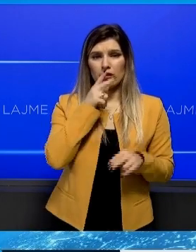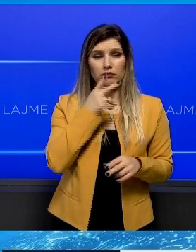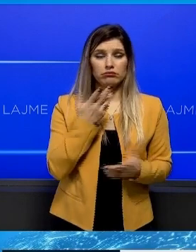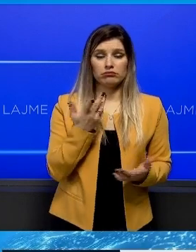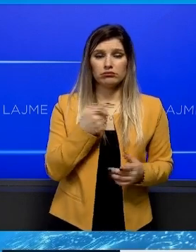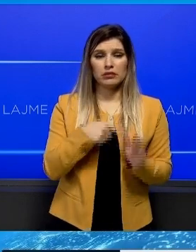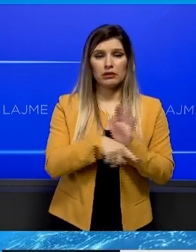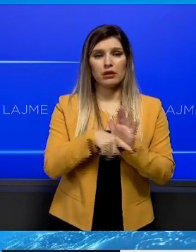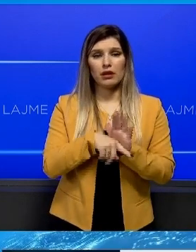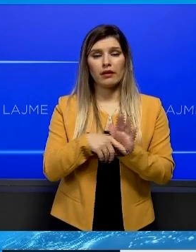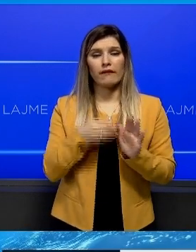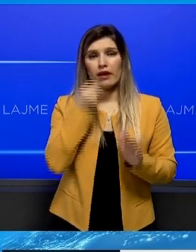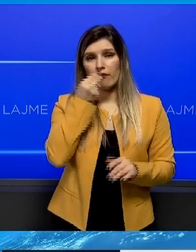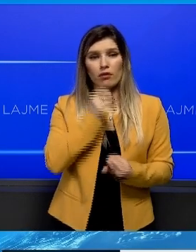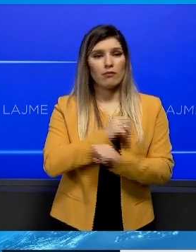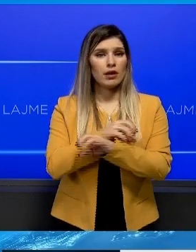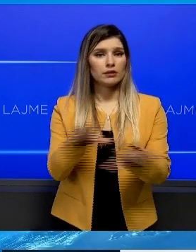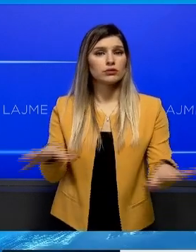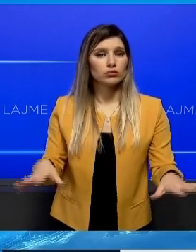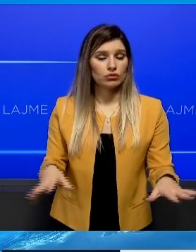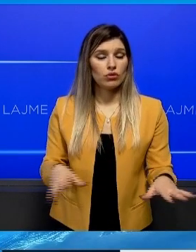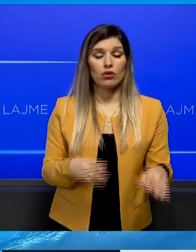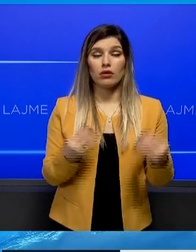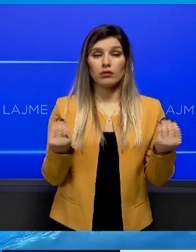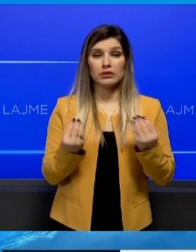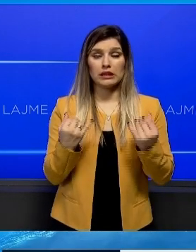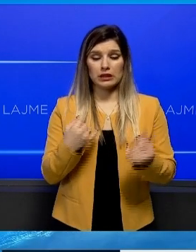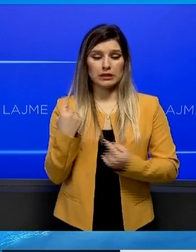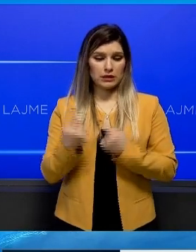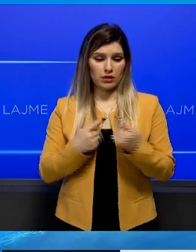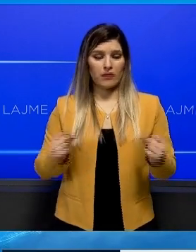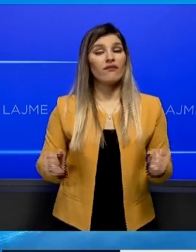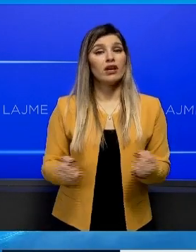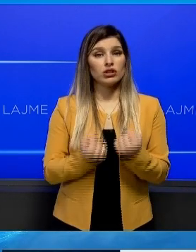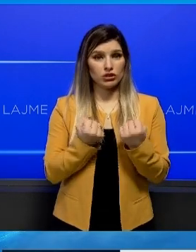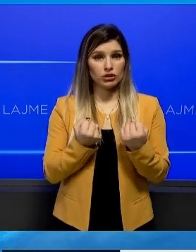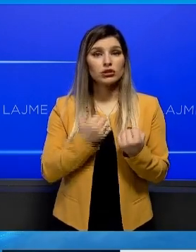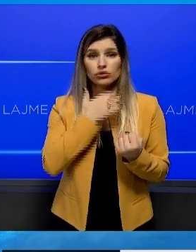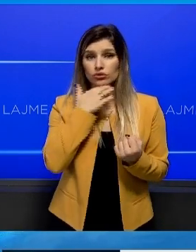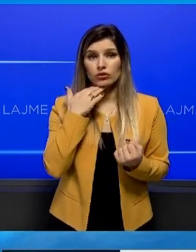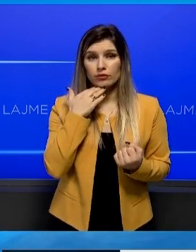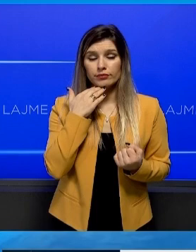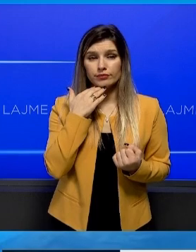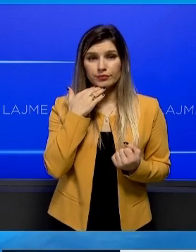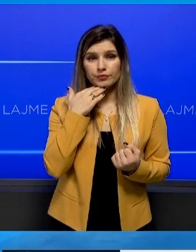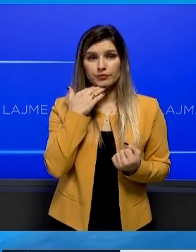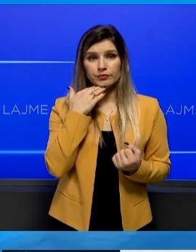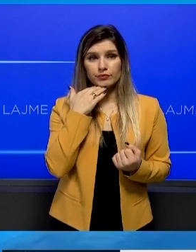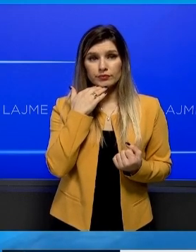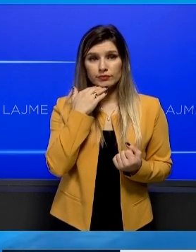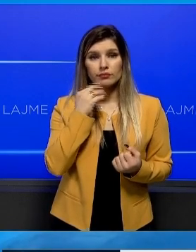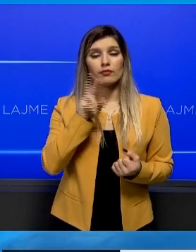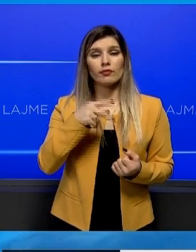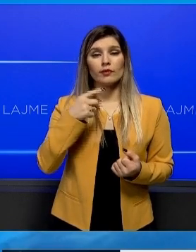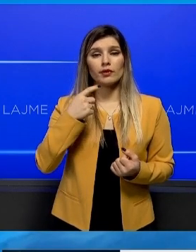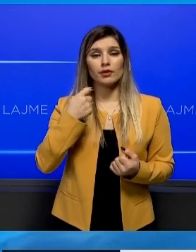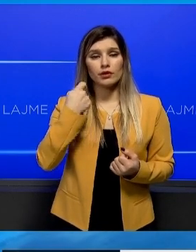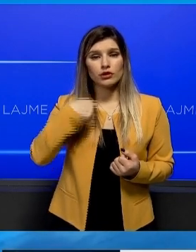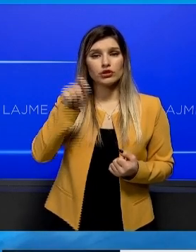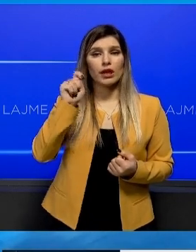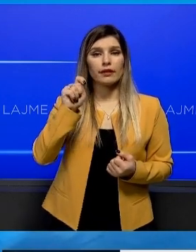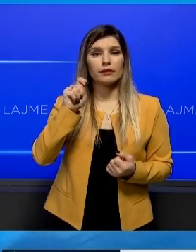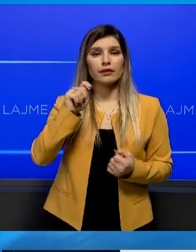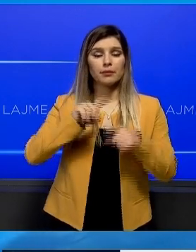qytetarët e Republikës e Kosovës po vjen rrëthona shumë fështira kur kemi shrajtim të të